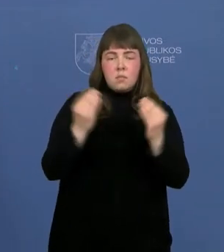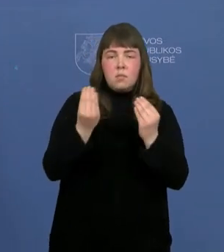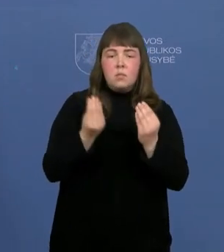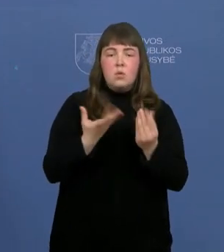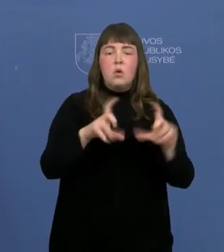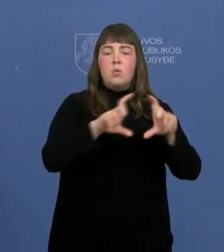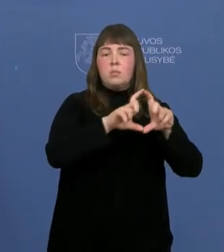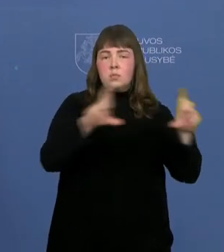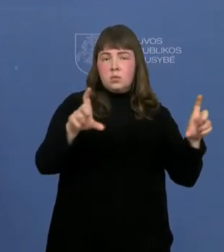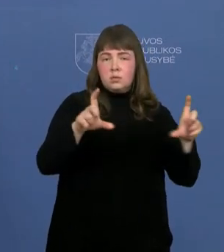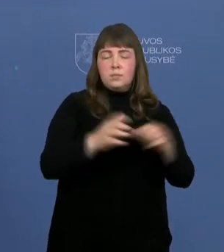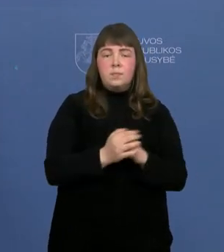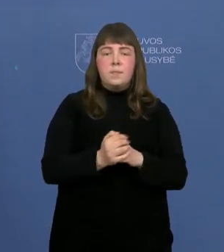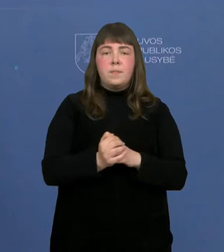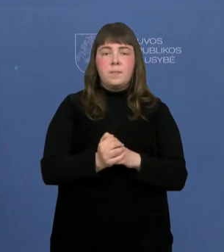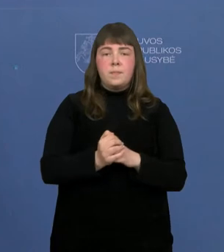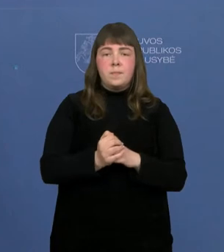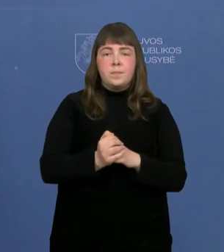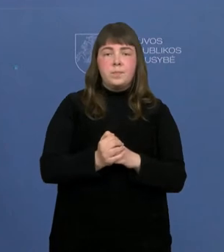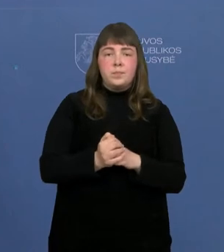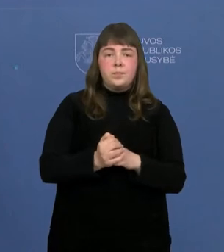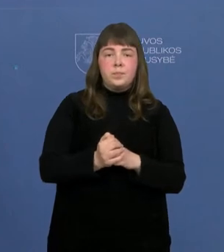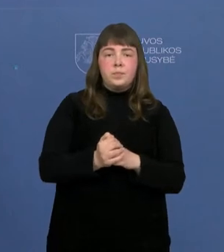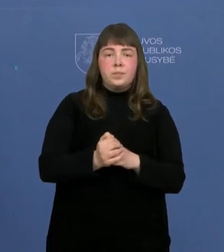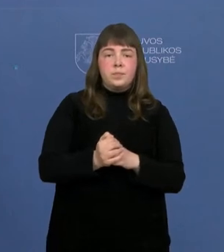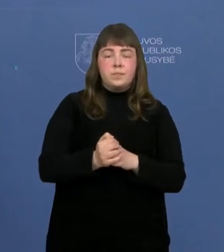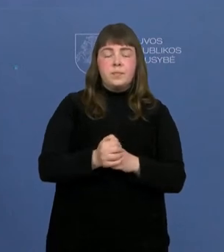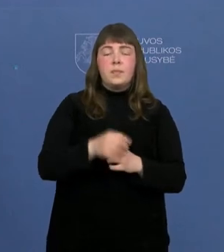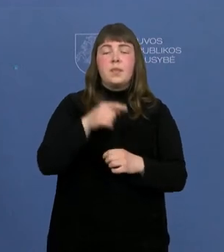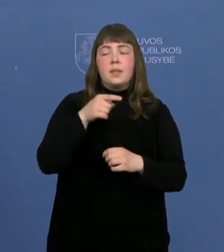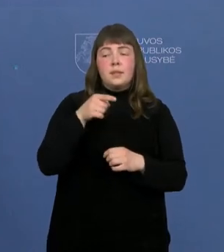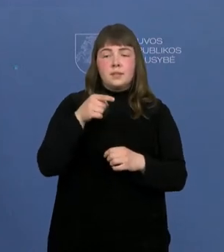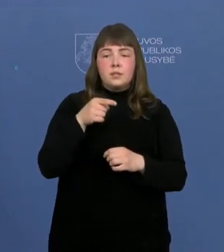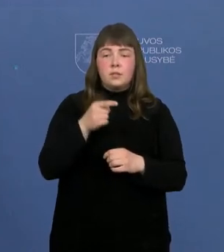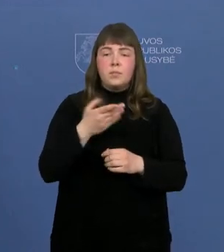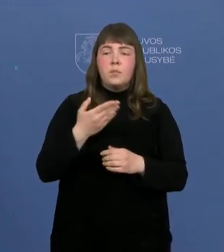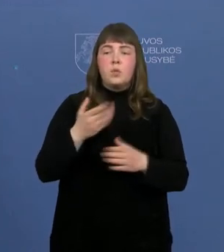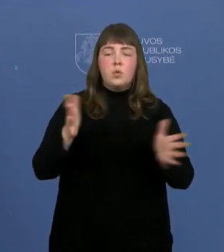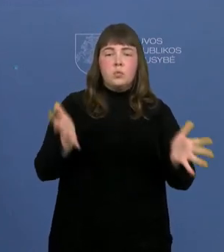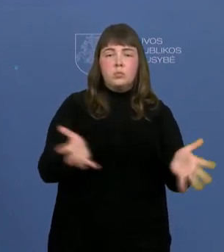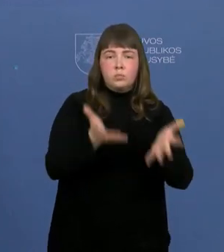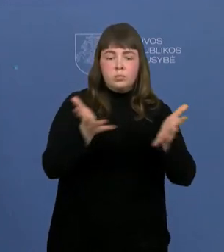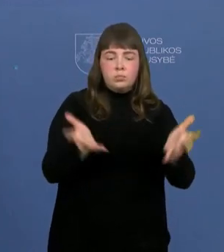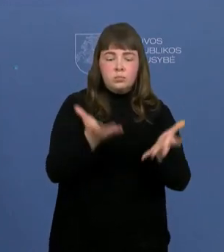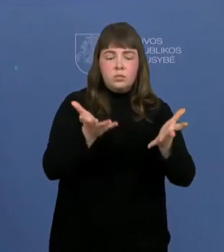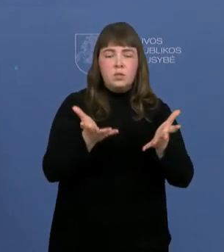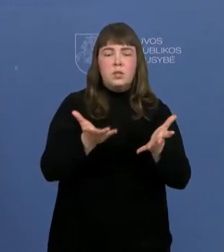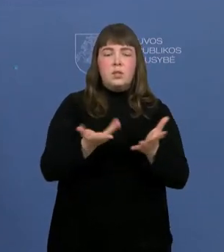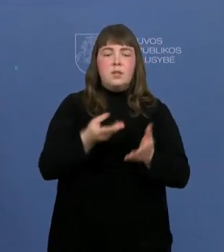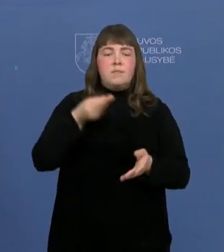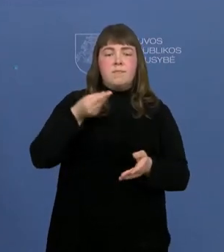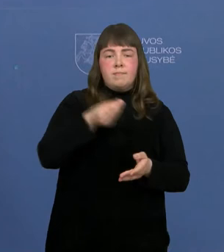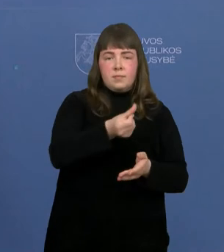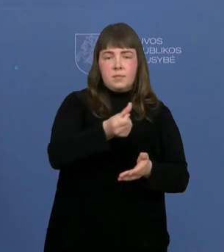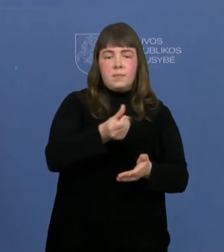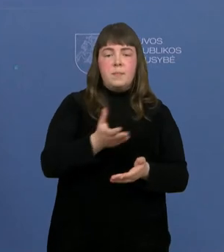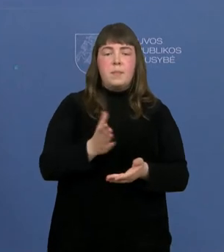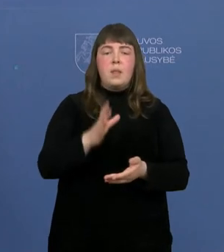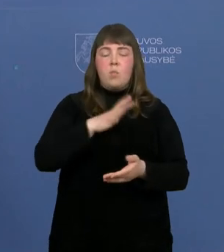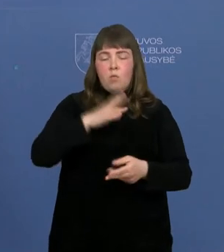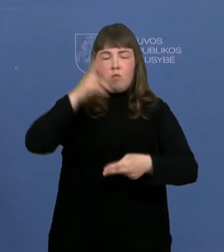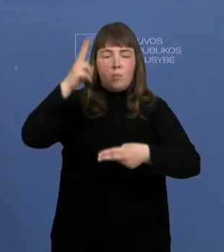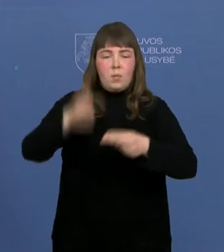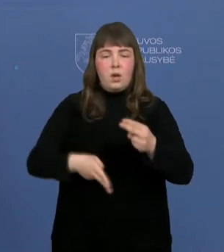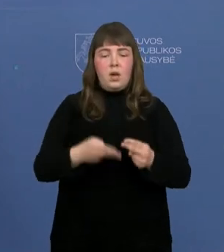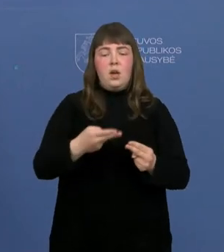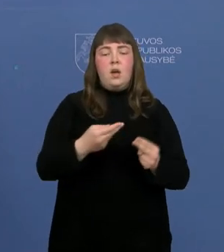mokyklinio ugdymo įstaigose. Taigi, na, jiems jų ugdymo procesui finansuoti ir skiriamas ir buvo priimta